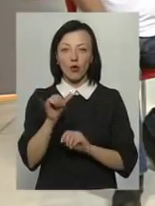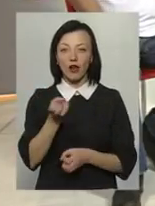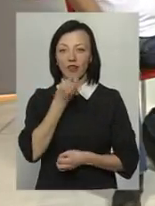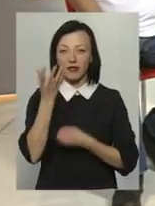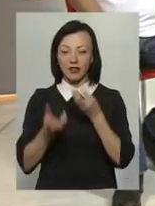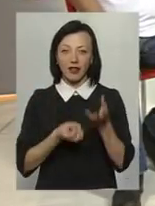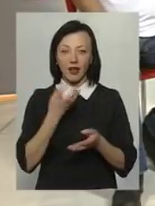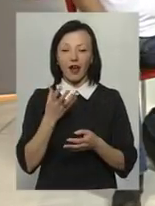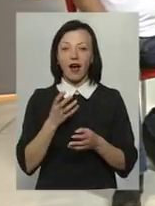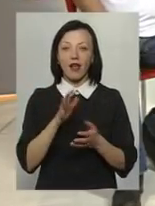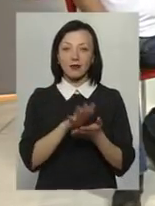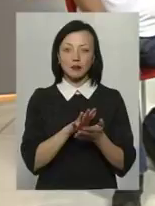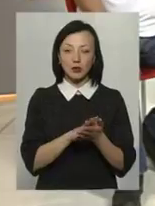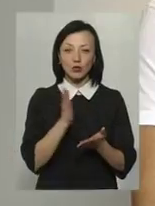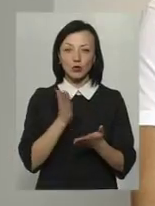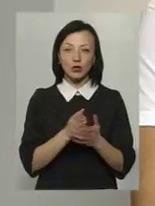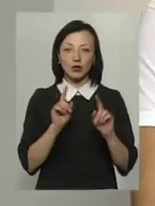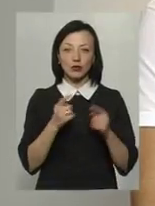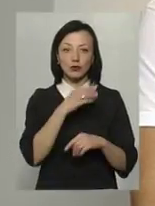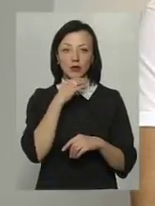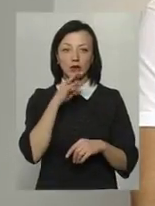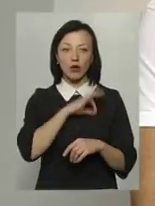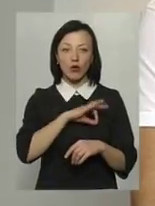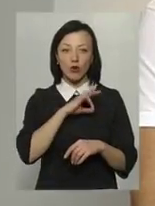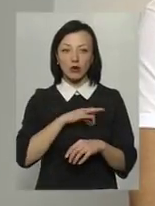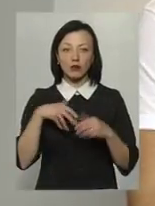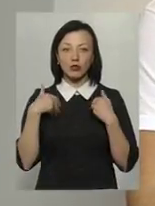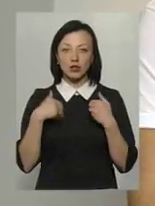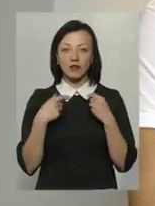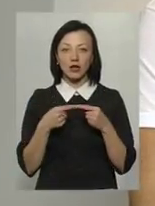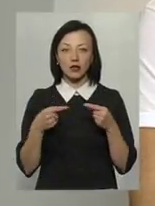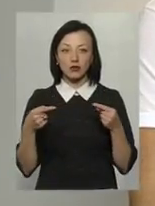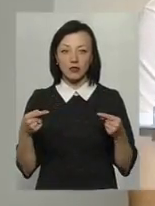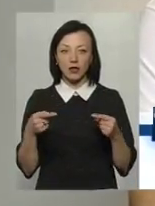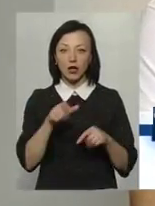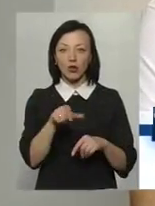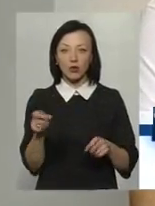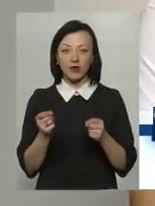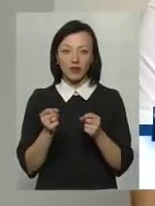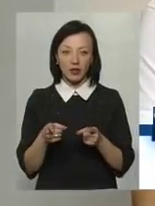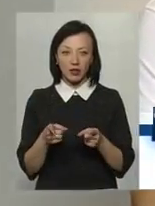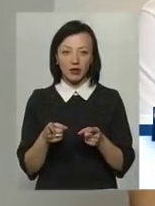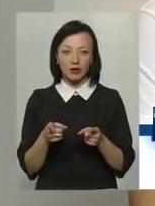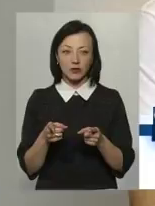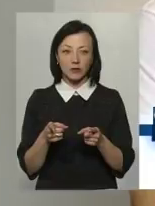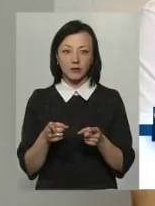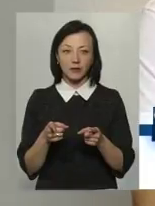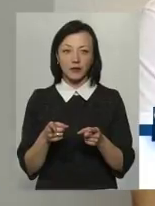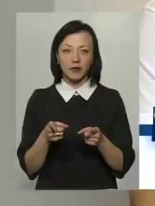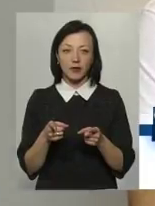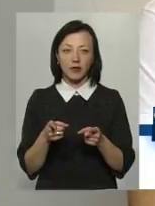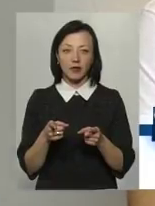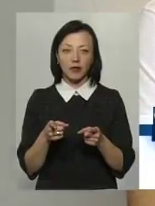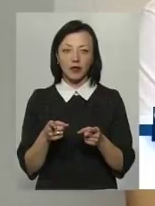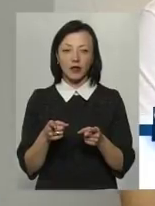Тобто на смітнику є дуже багато корисних поживних речовин, які люди викидають. Залишки, їжі,